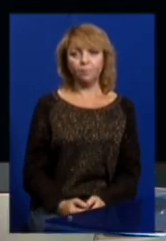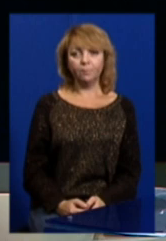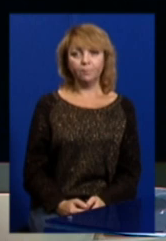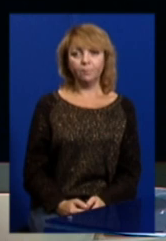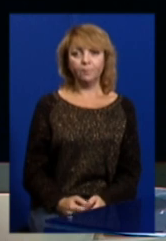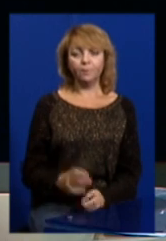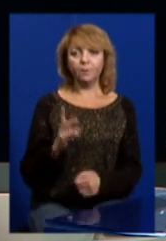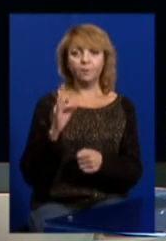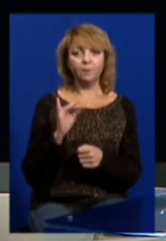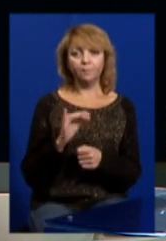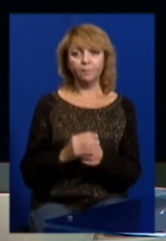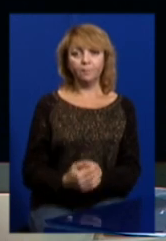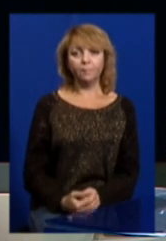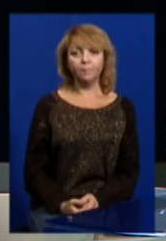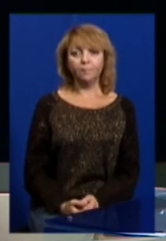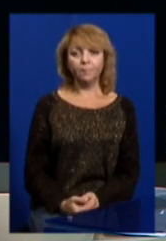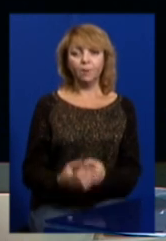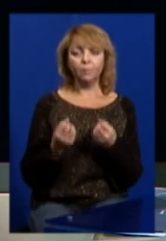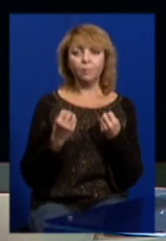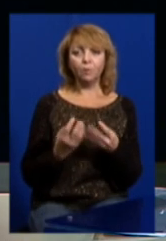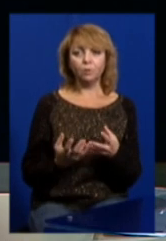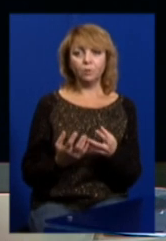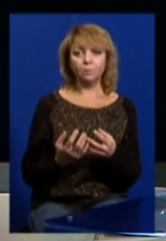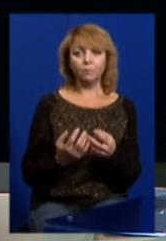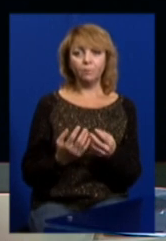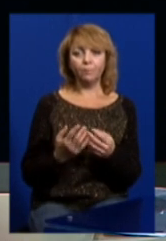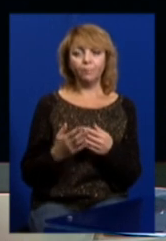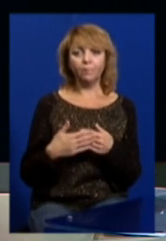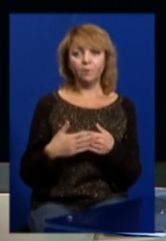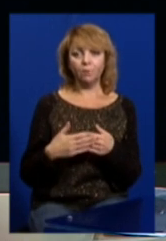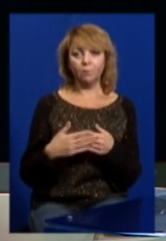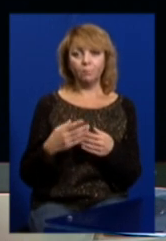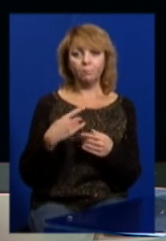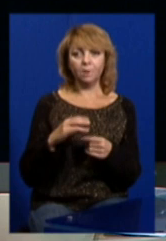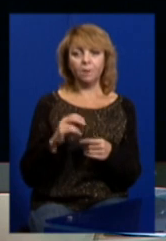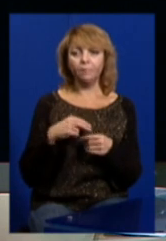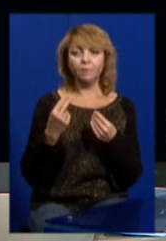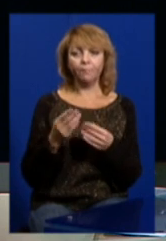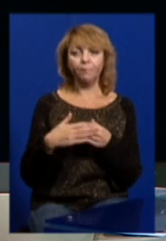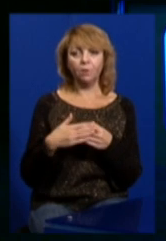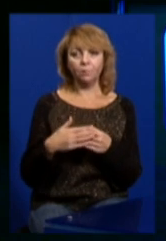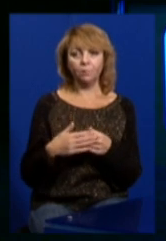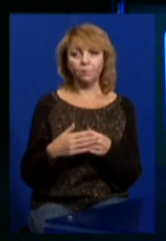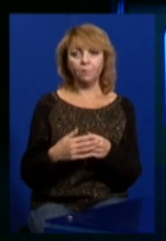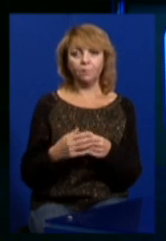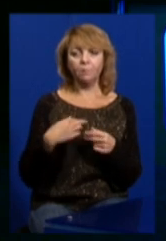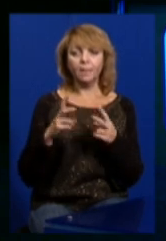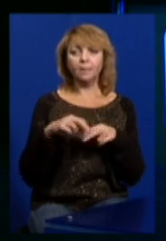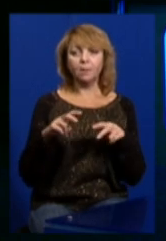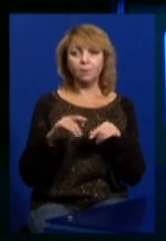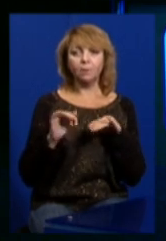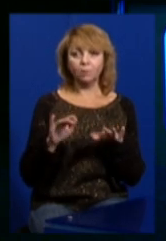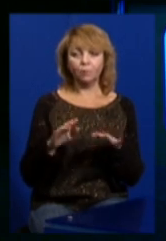Ні, просто вирок, ми ж не вирок виносили. Розглядали скаргу,